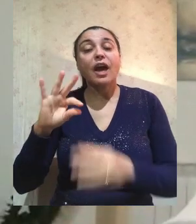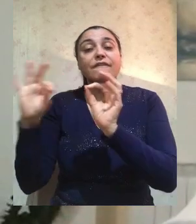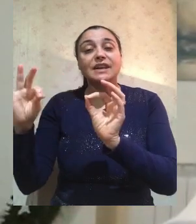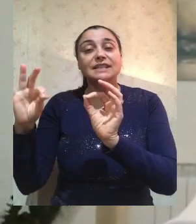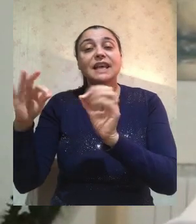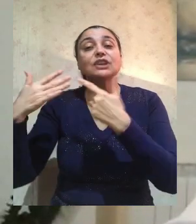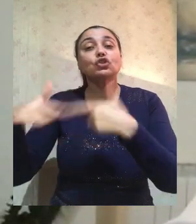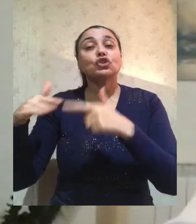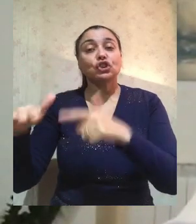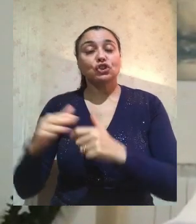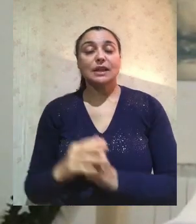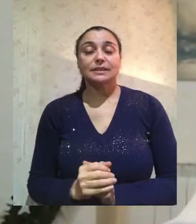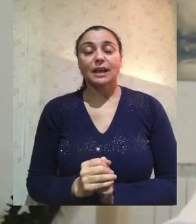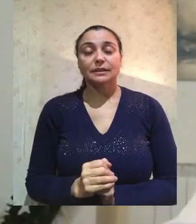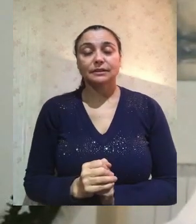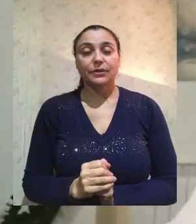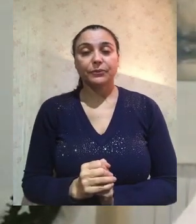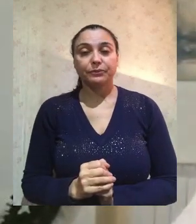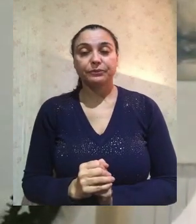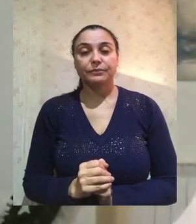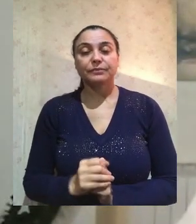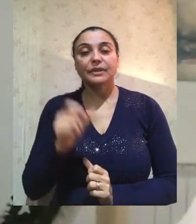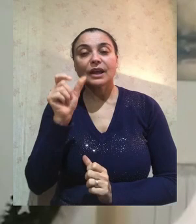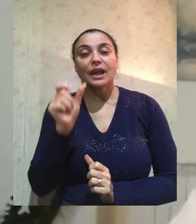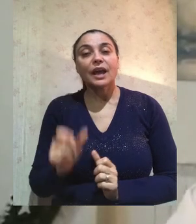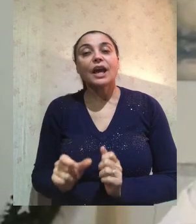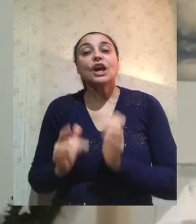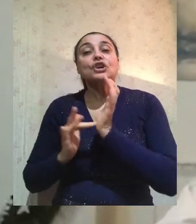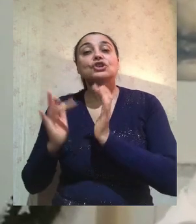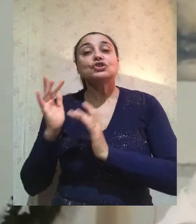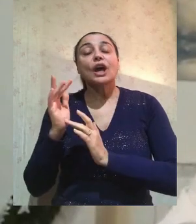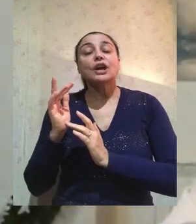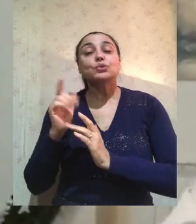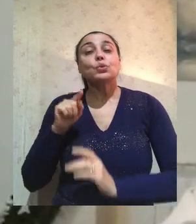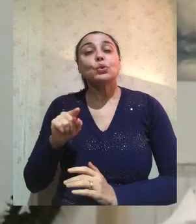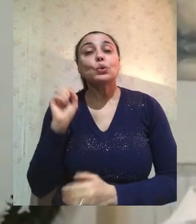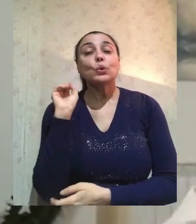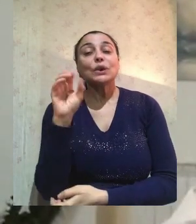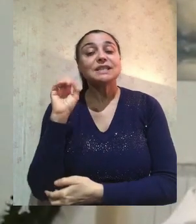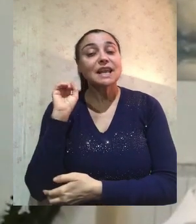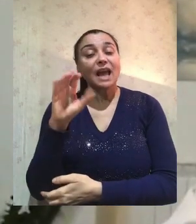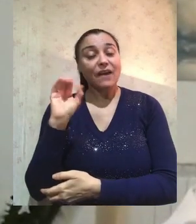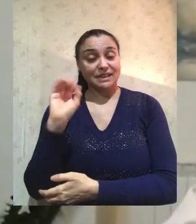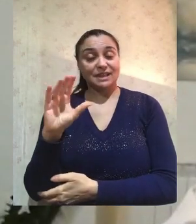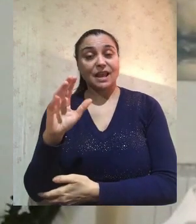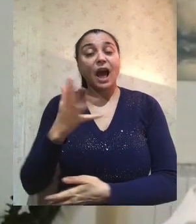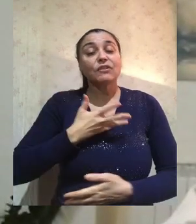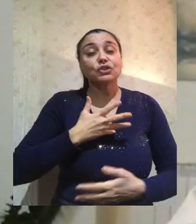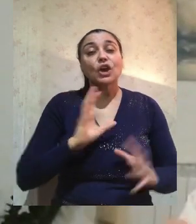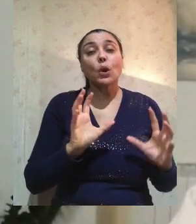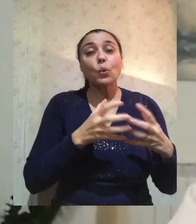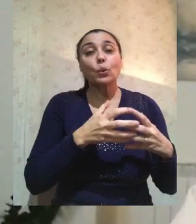capitolo 5, dal versetto 17. Così dice la parola. Un giorno